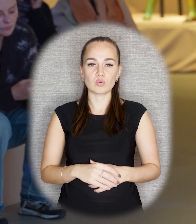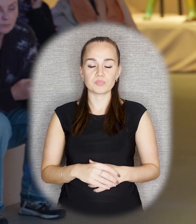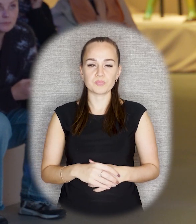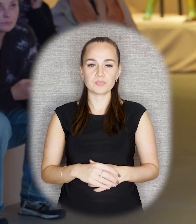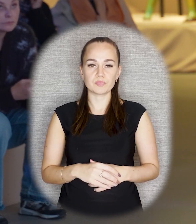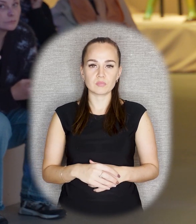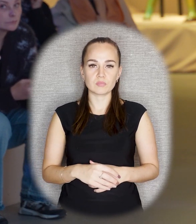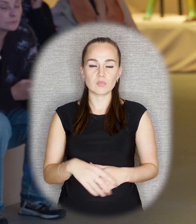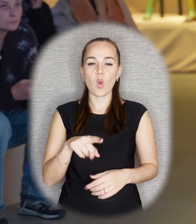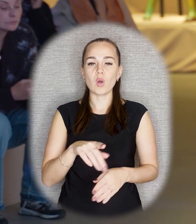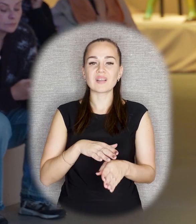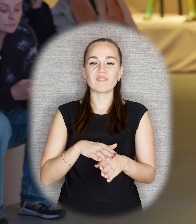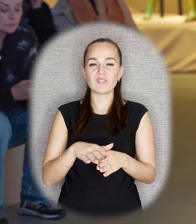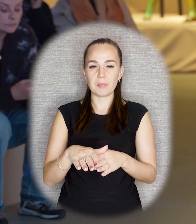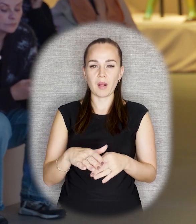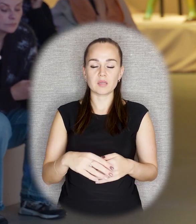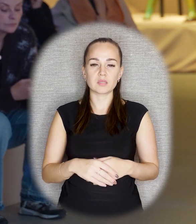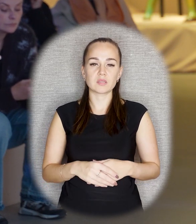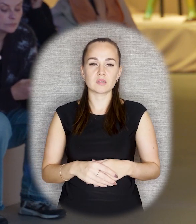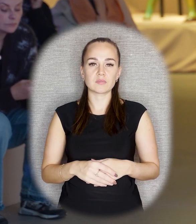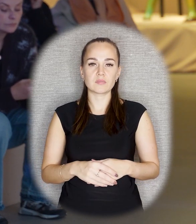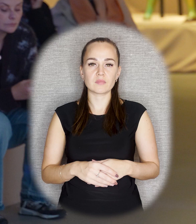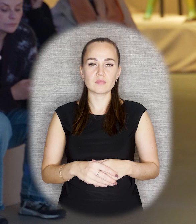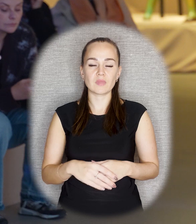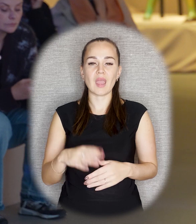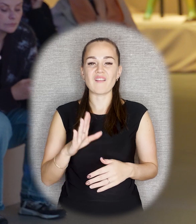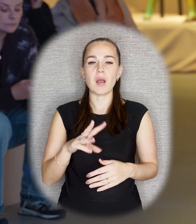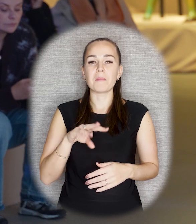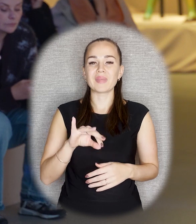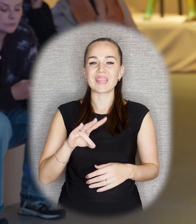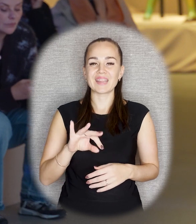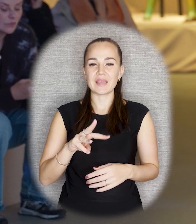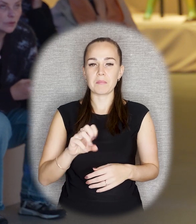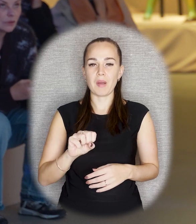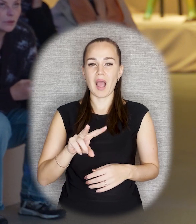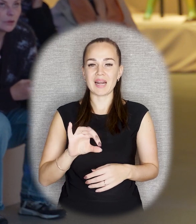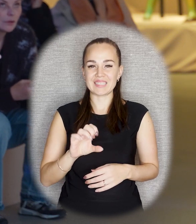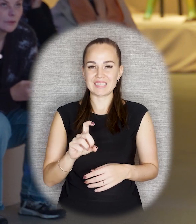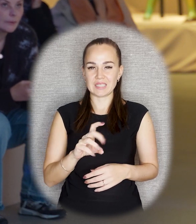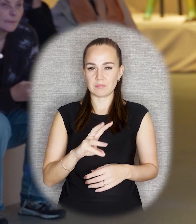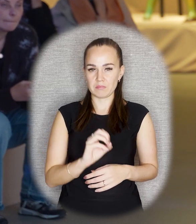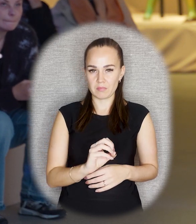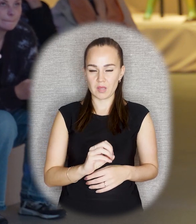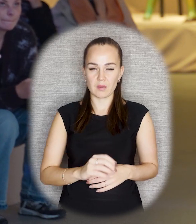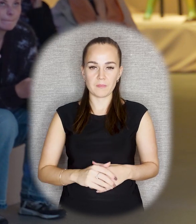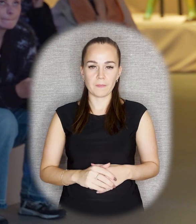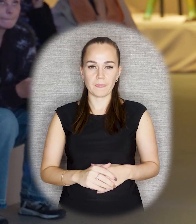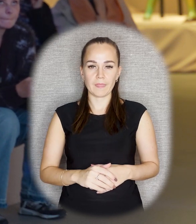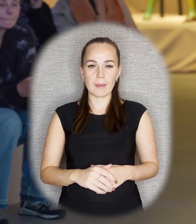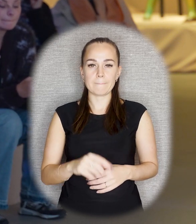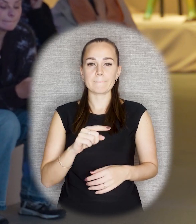он выполнен в общем-то в достаточно минималистичной манере.